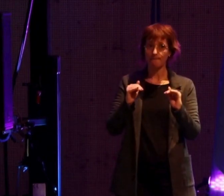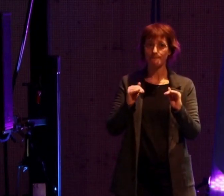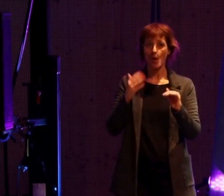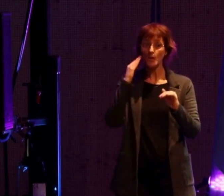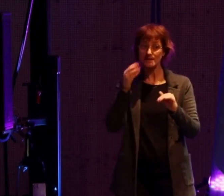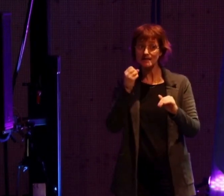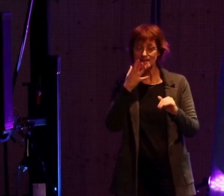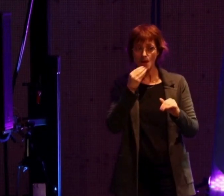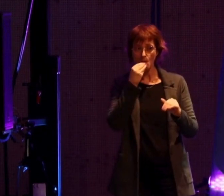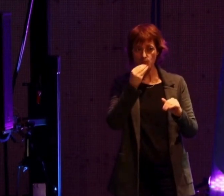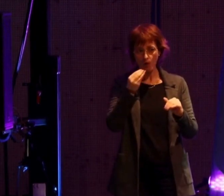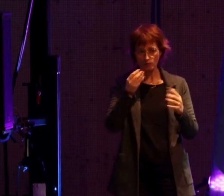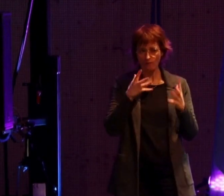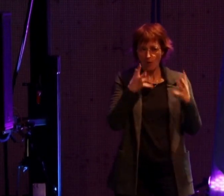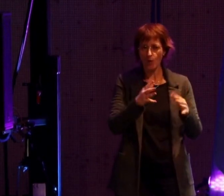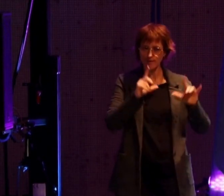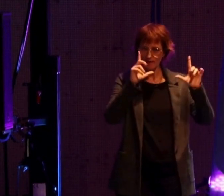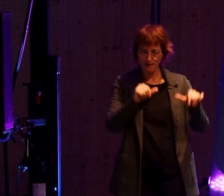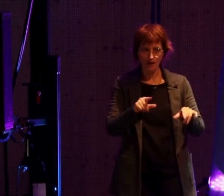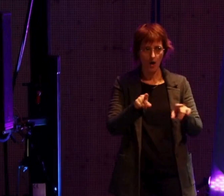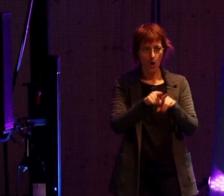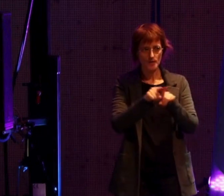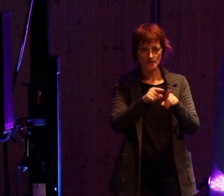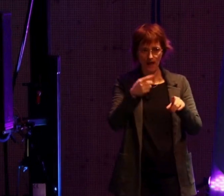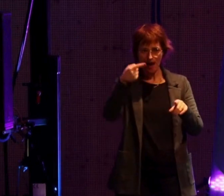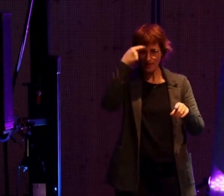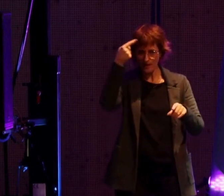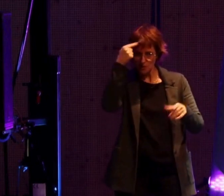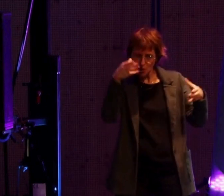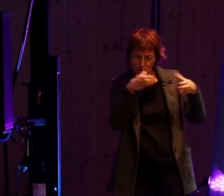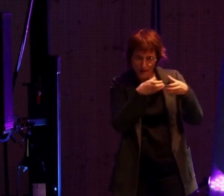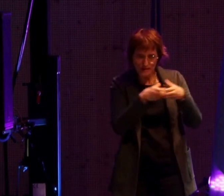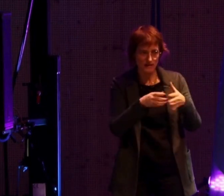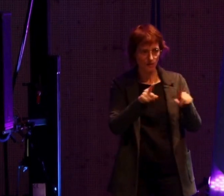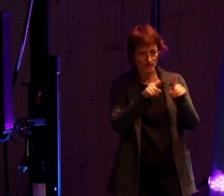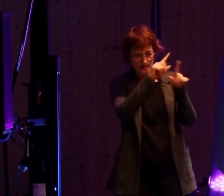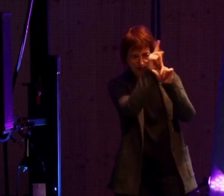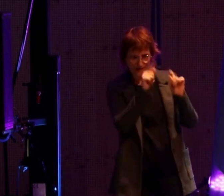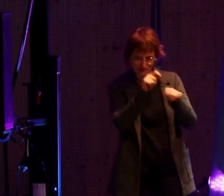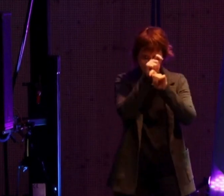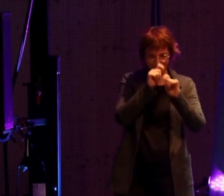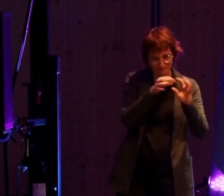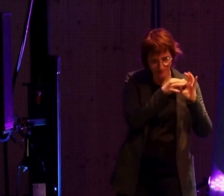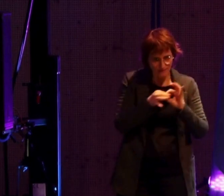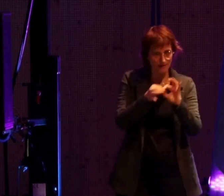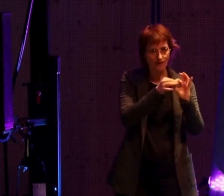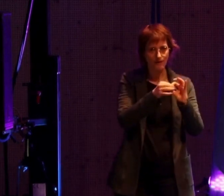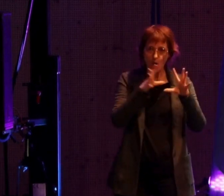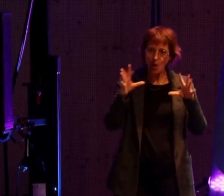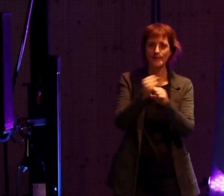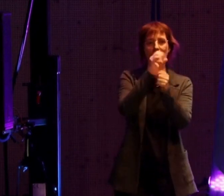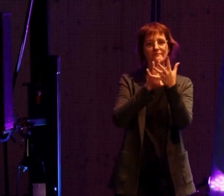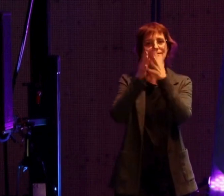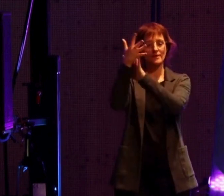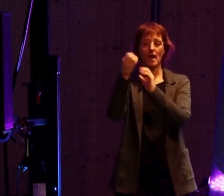quand il y a des bonnes volontés, quand il y a une intelligence collective, quand il y a un respect mutuel, nous y arrivons. Donc, bonne année à